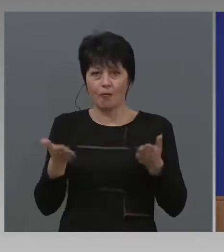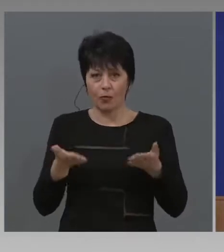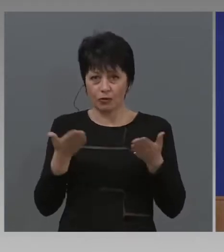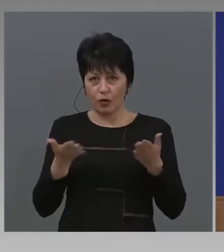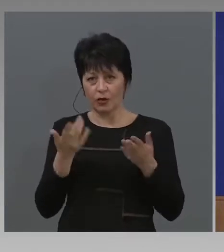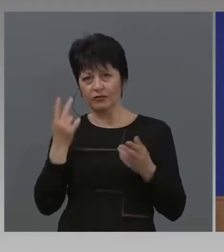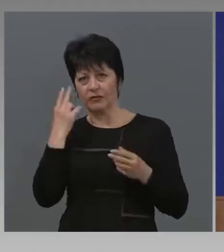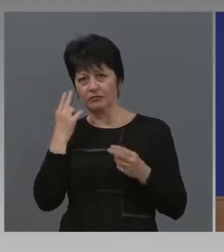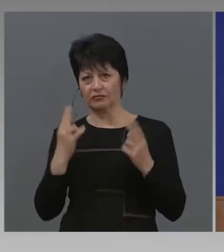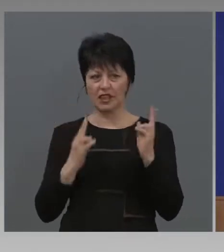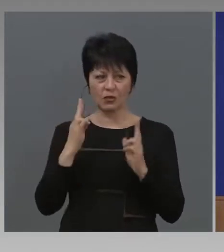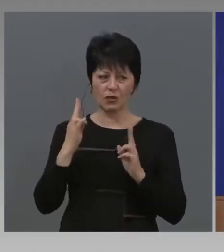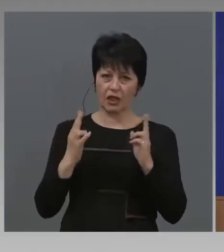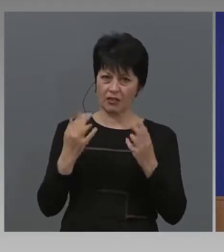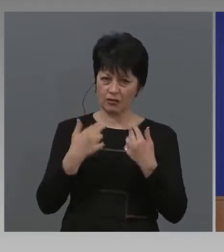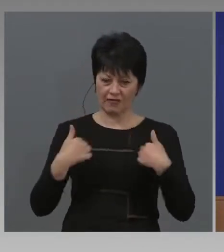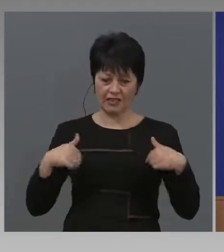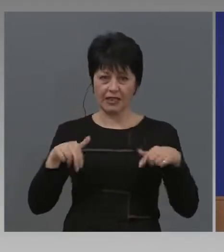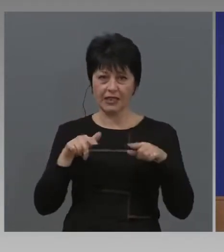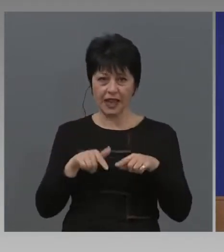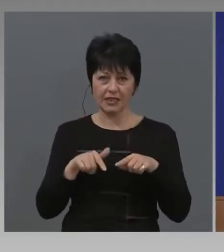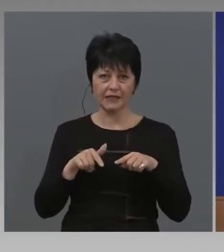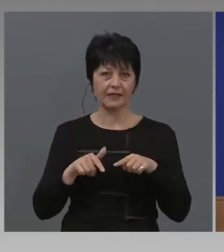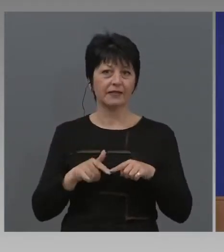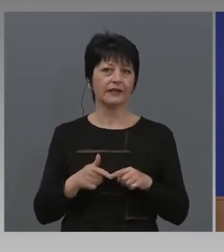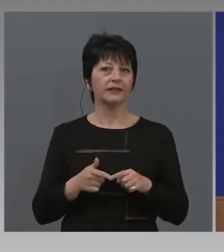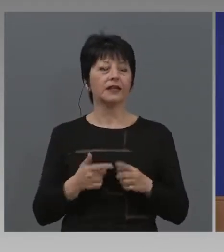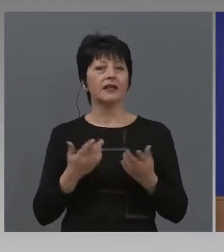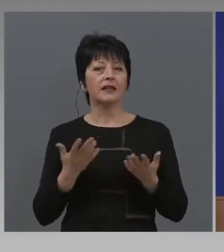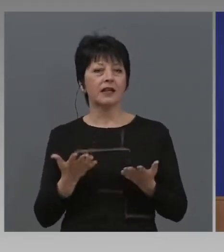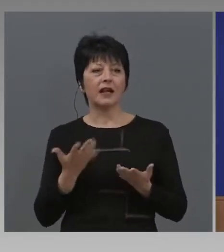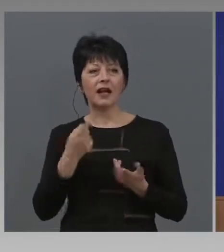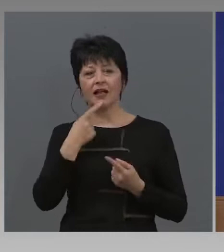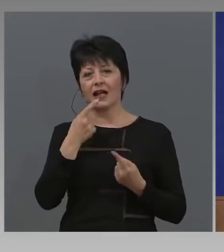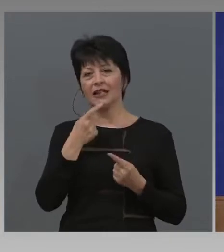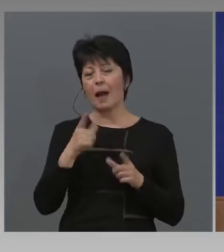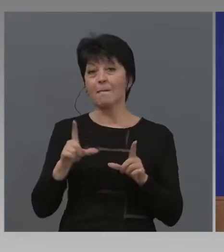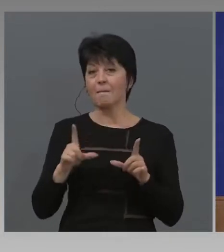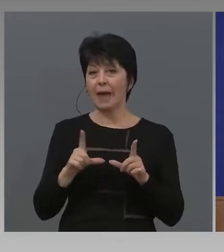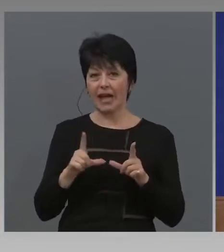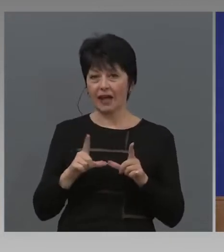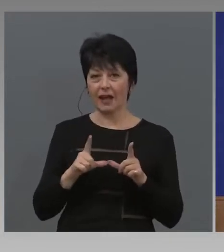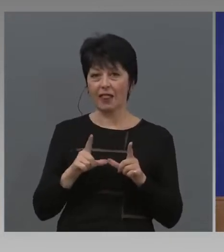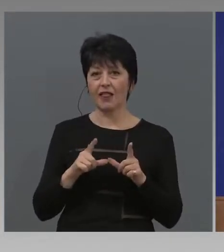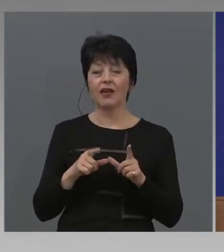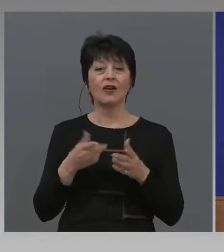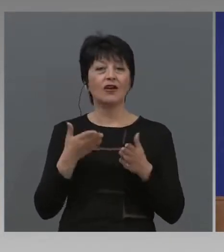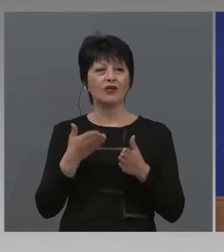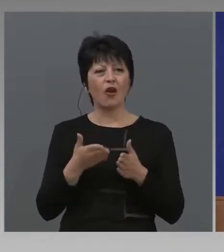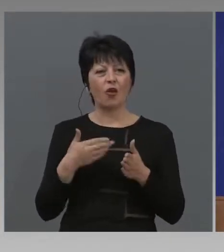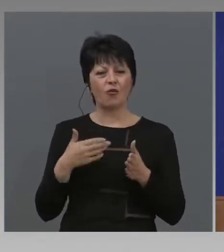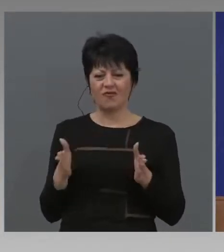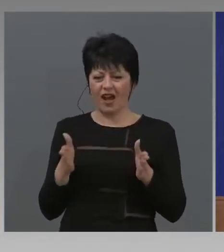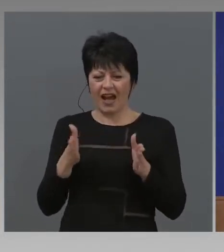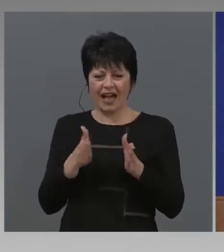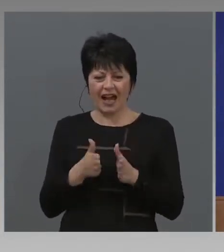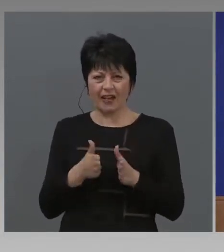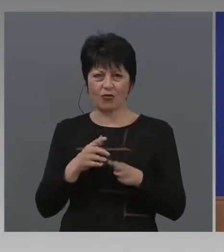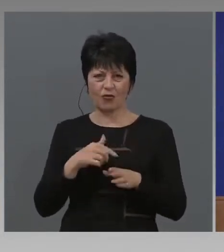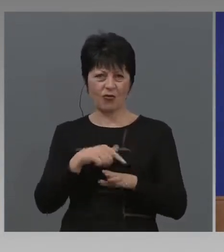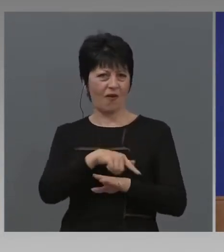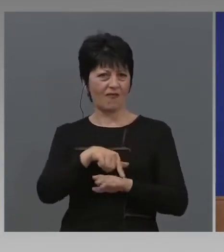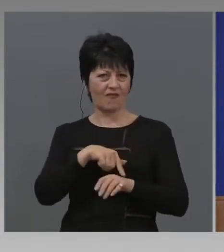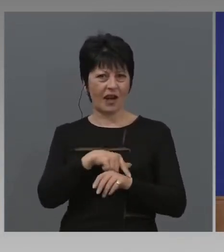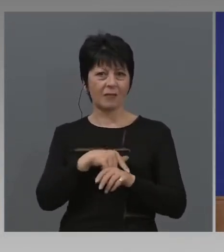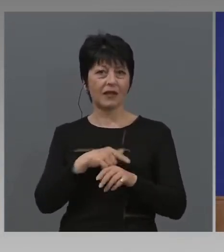съгласува с нас и, както и канцера Меркел казва, че за толкова кратко